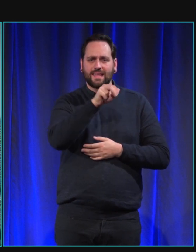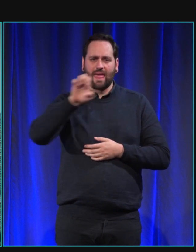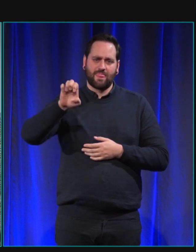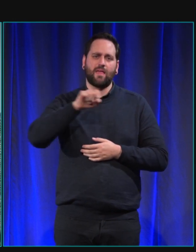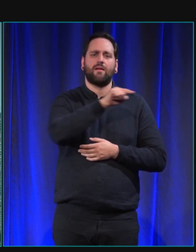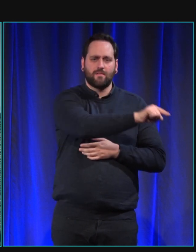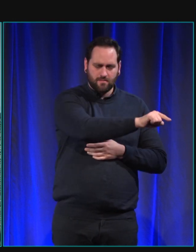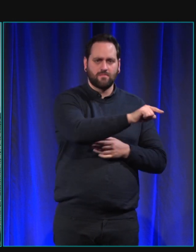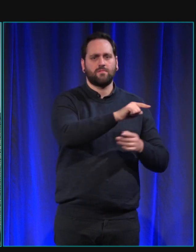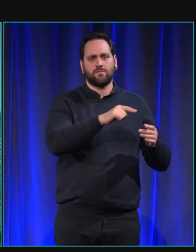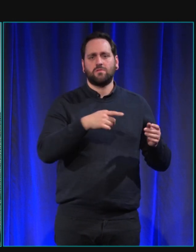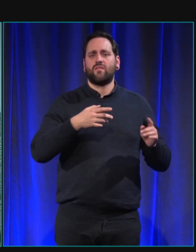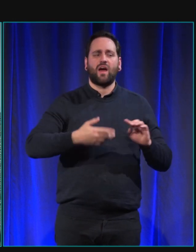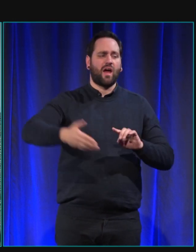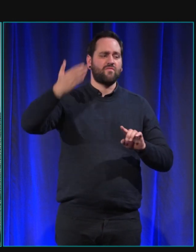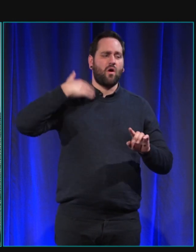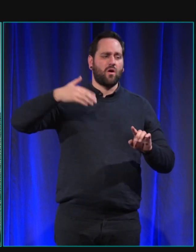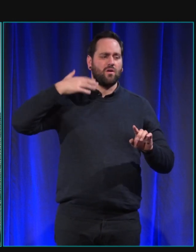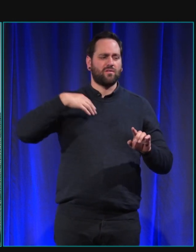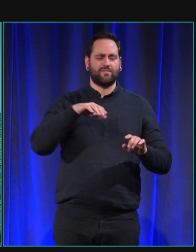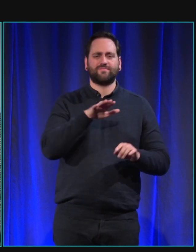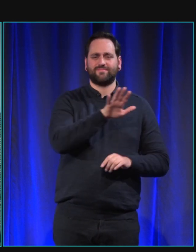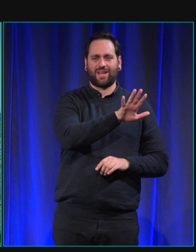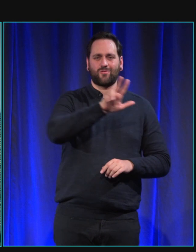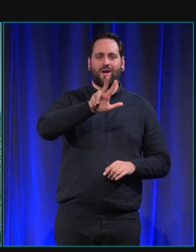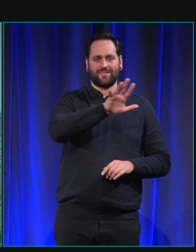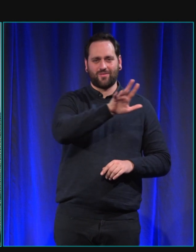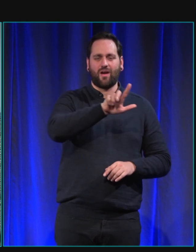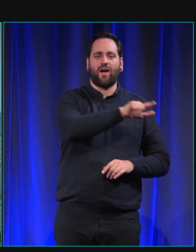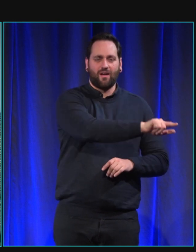hier on a créé un partenariat avec cet élevage